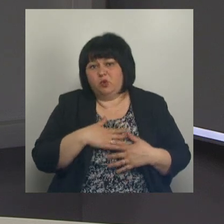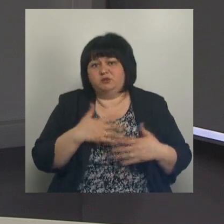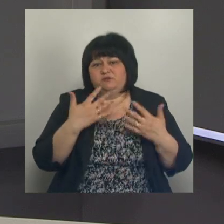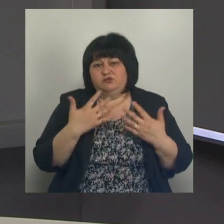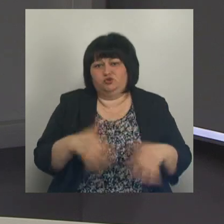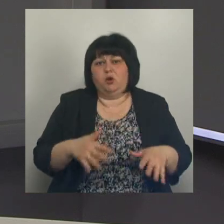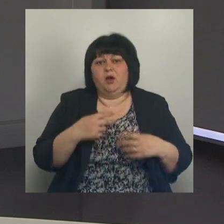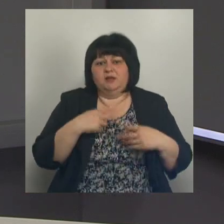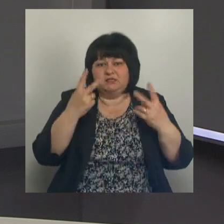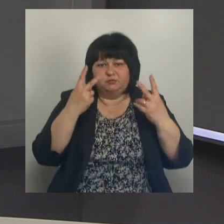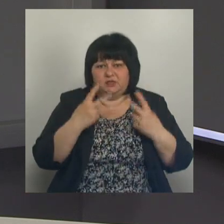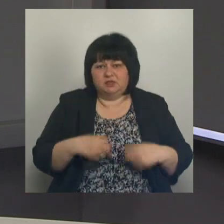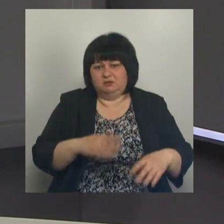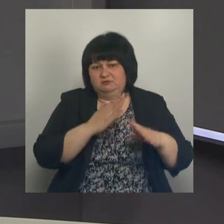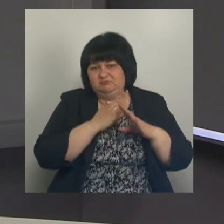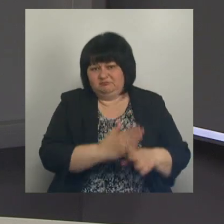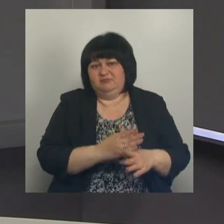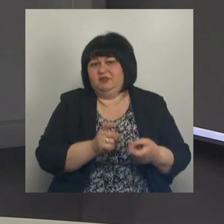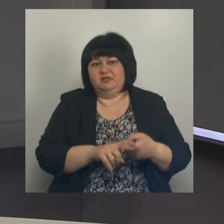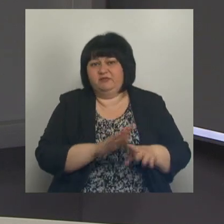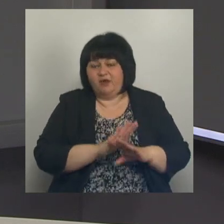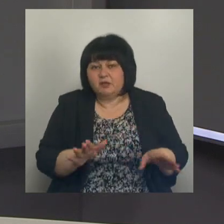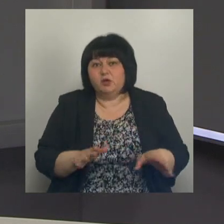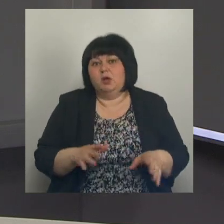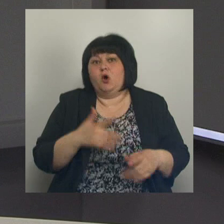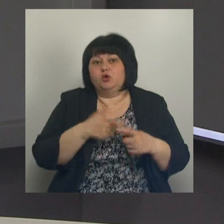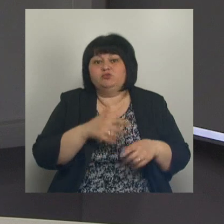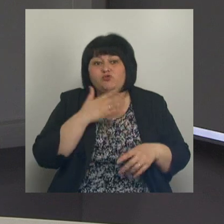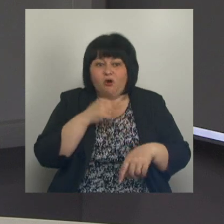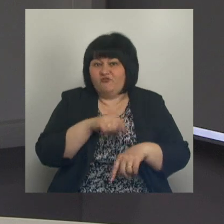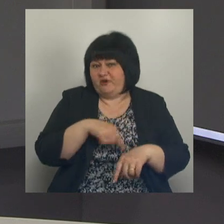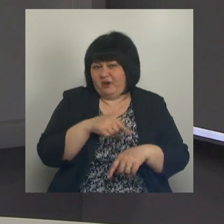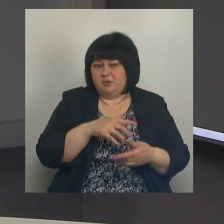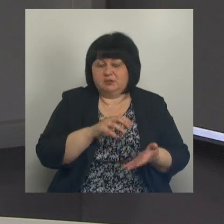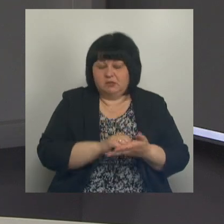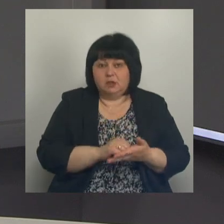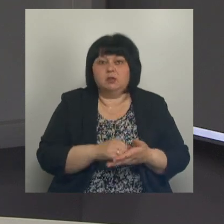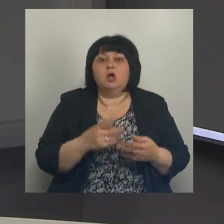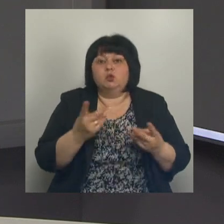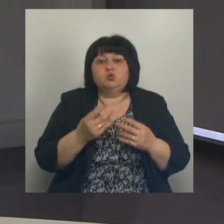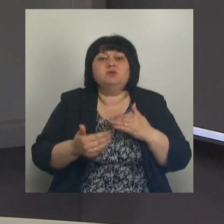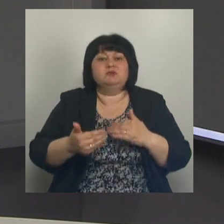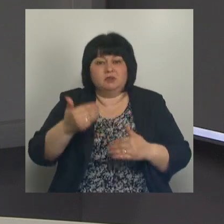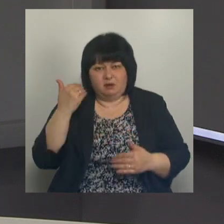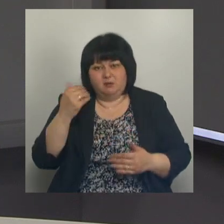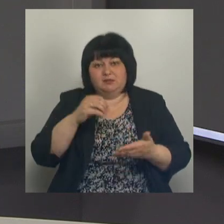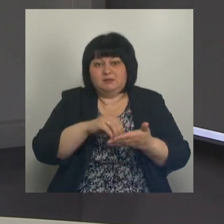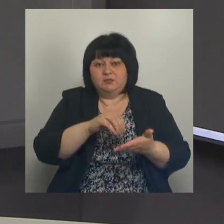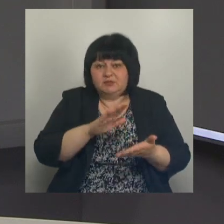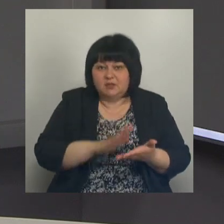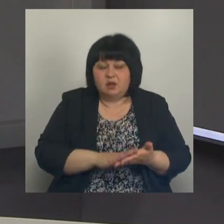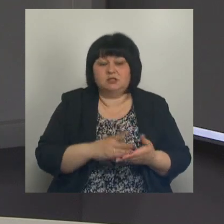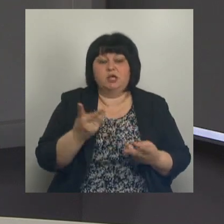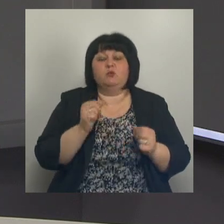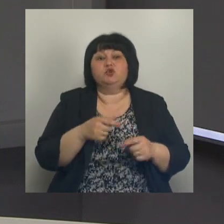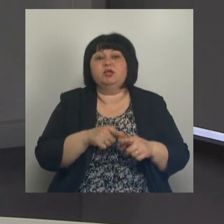все, с диспансеризацией я больше не связываюсь, потому что слишком много по времени, для этого, конечно, нужно записаться заранее. Сделать это можно